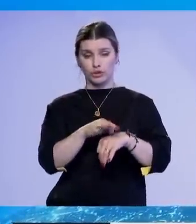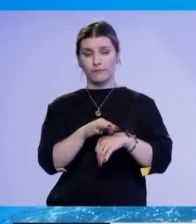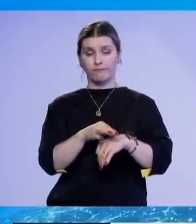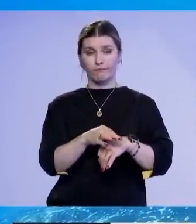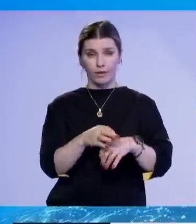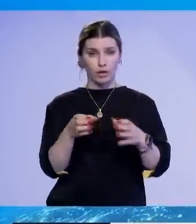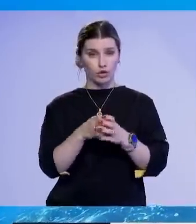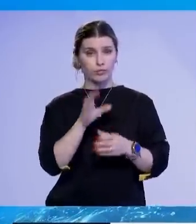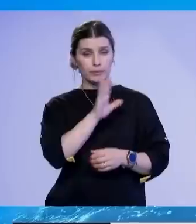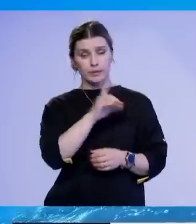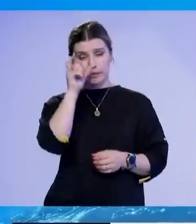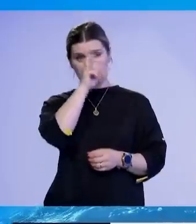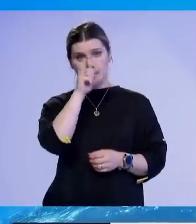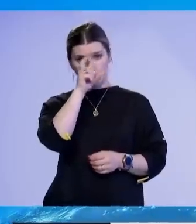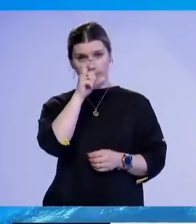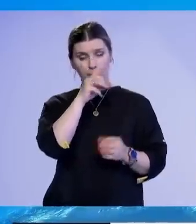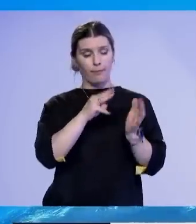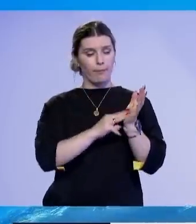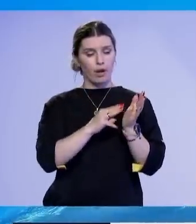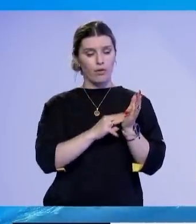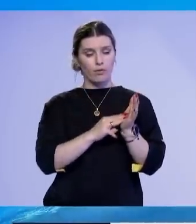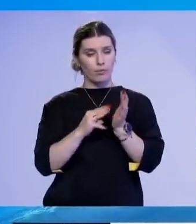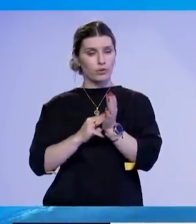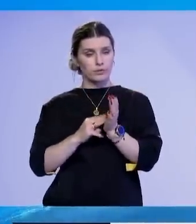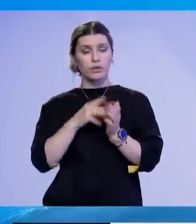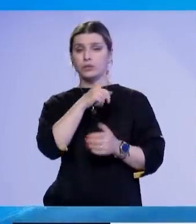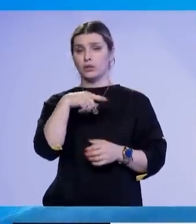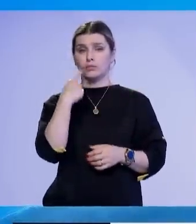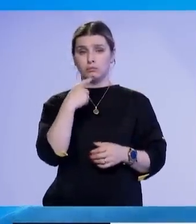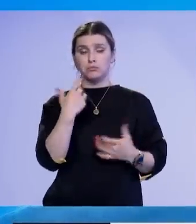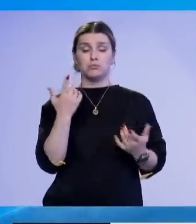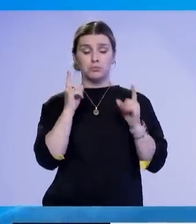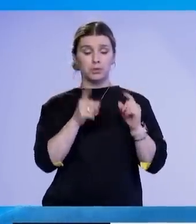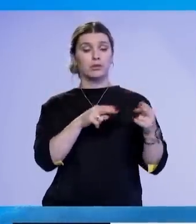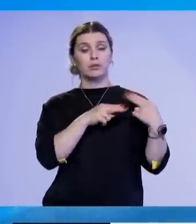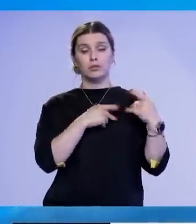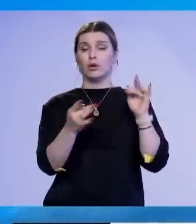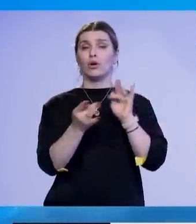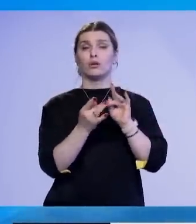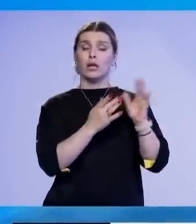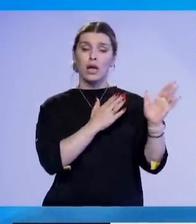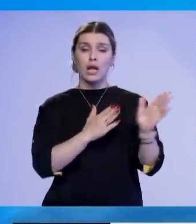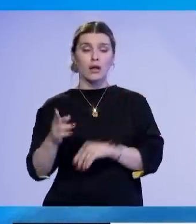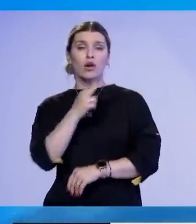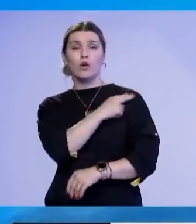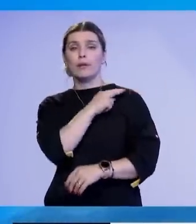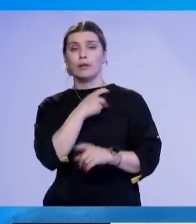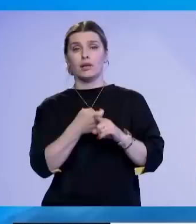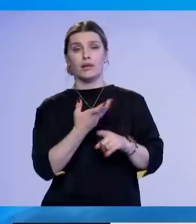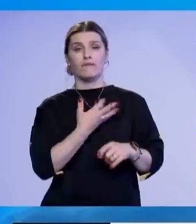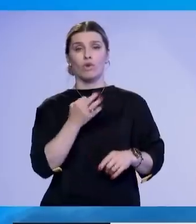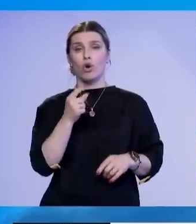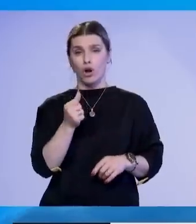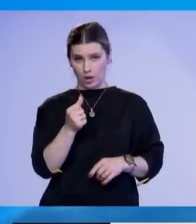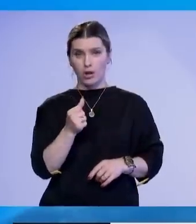armatosurat të sërbis generali Milan Mojsilovic është i autorizuar të mbaj kontaktet të drejt për drejta me komandantin e këforit në